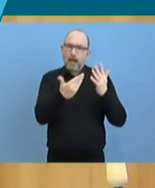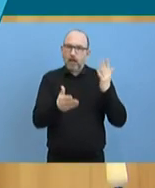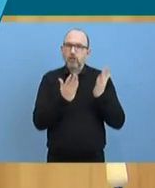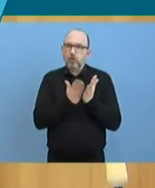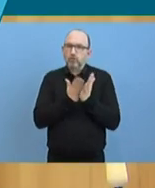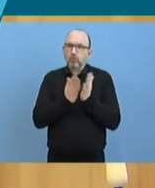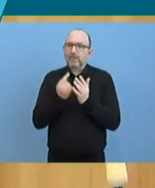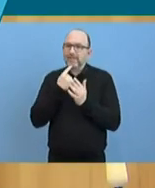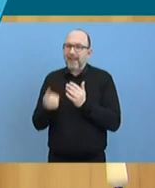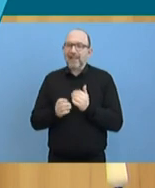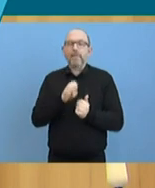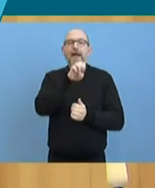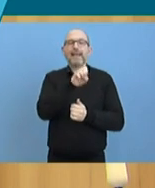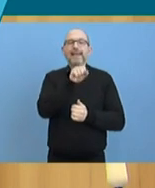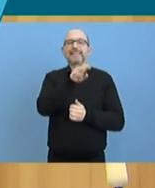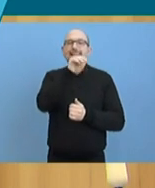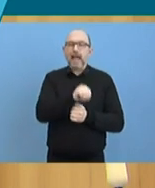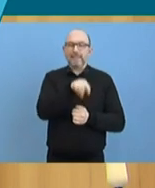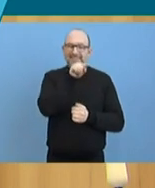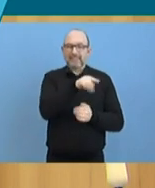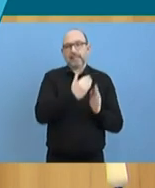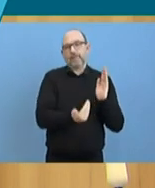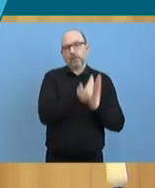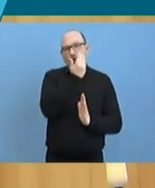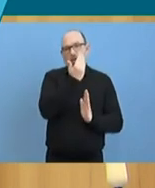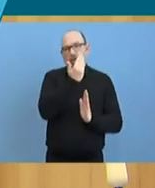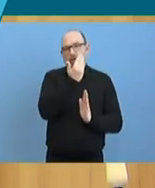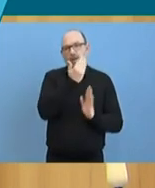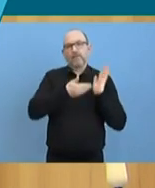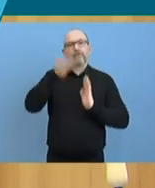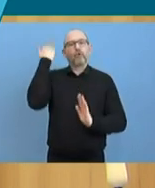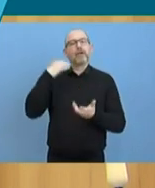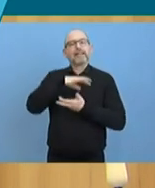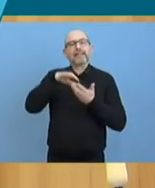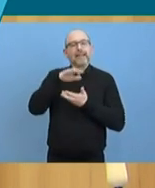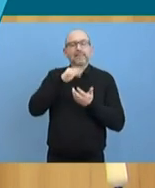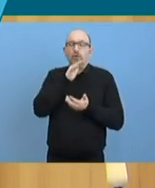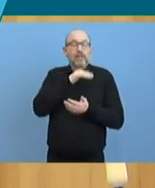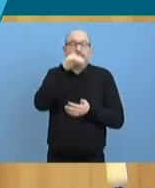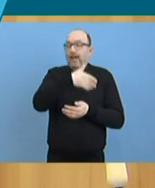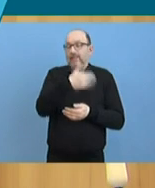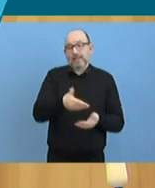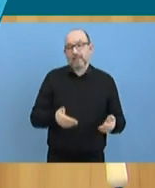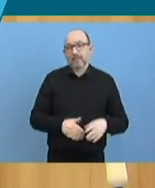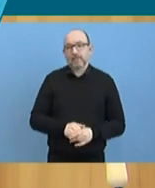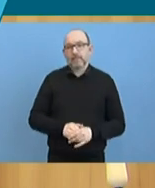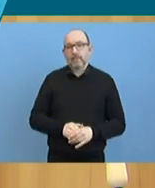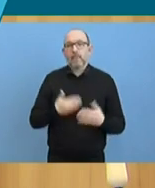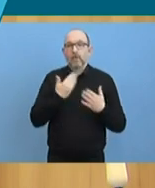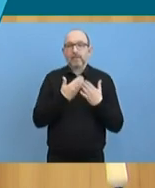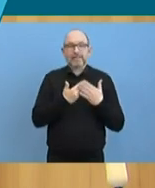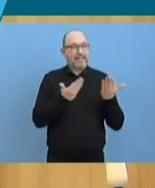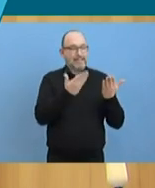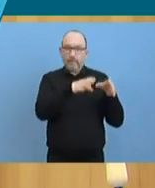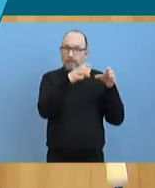ESM ist das, was neu ist im Vergleich zu früheren Krisen und was so ausgestattet ist und auch mit einem Regelwerk